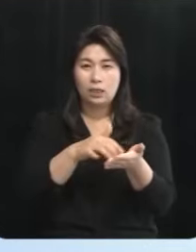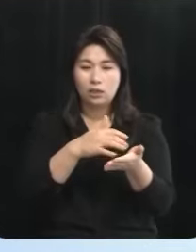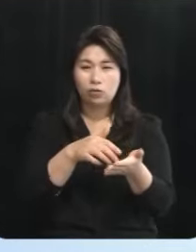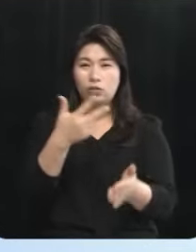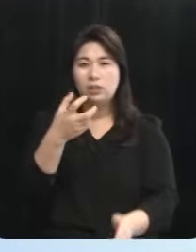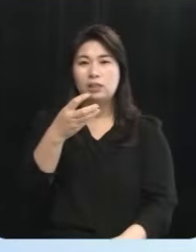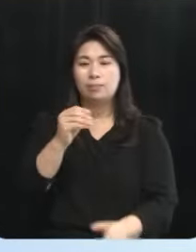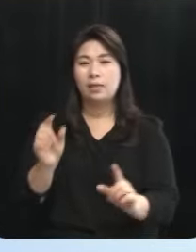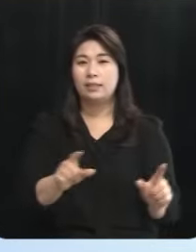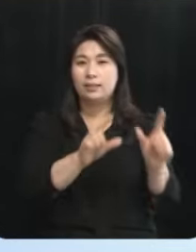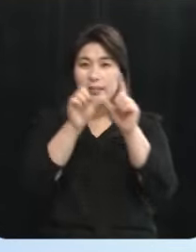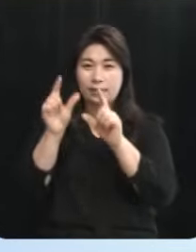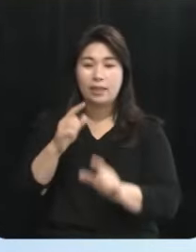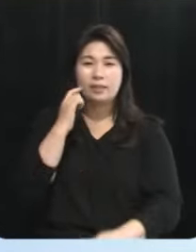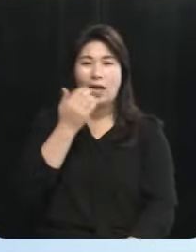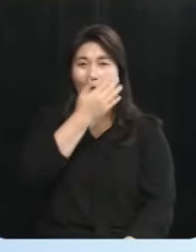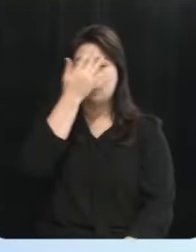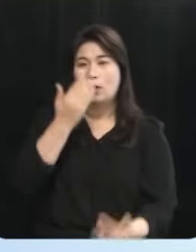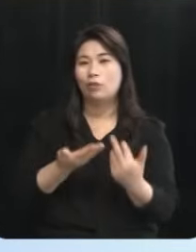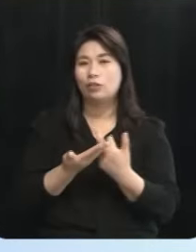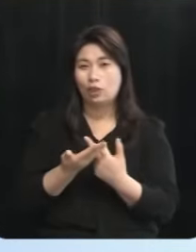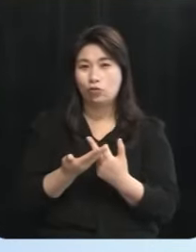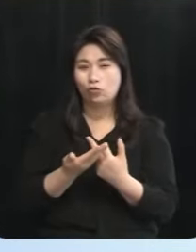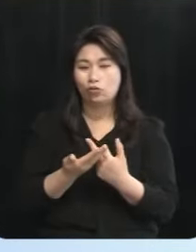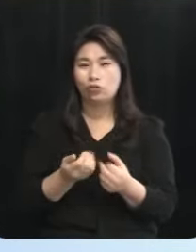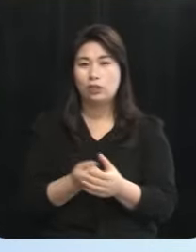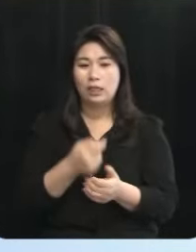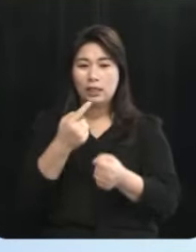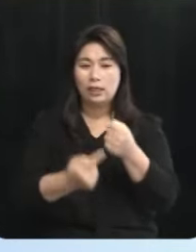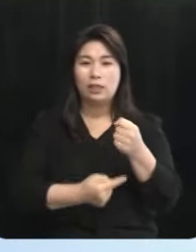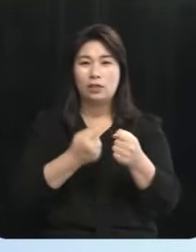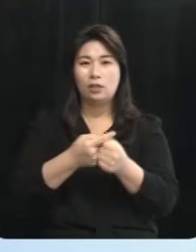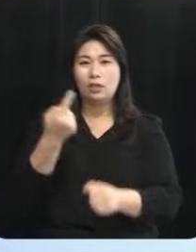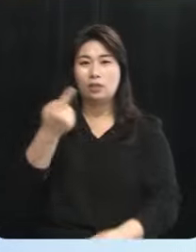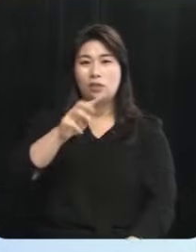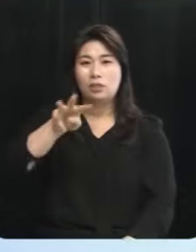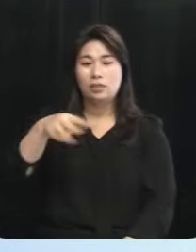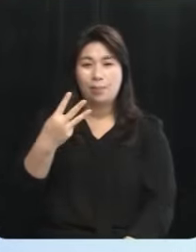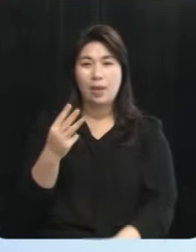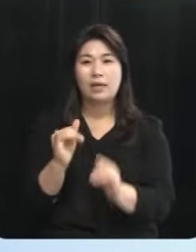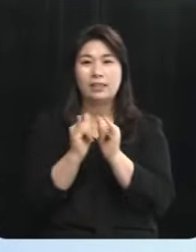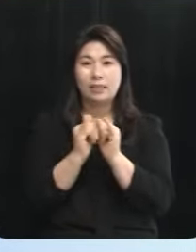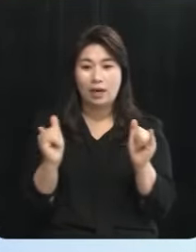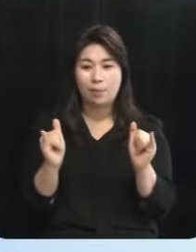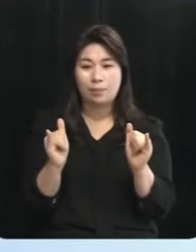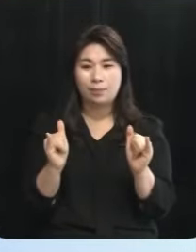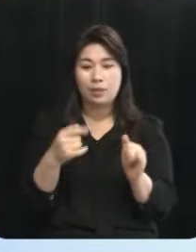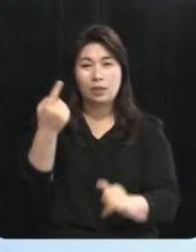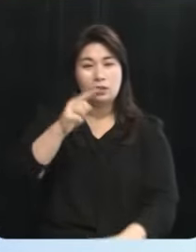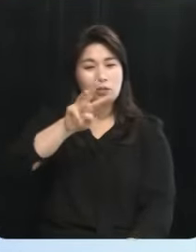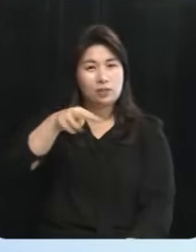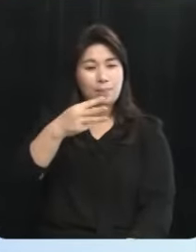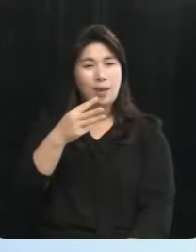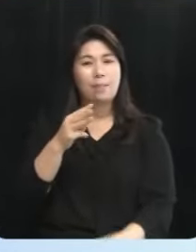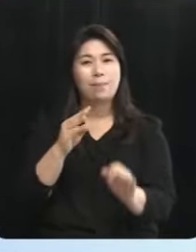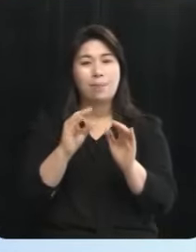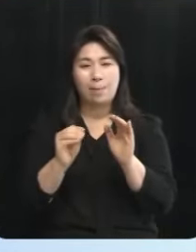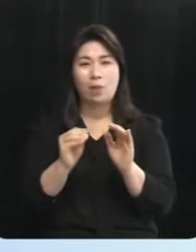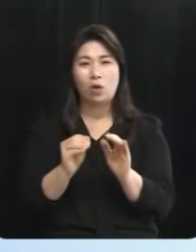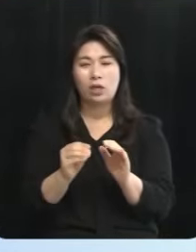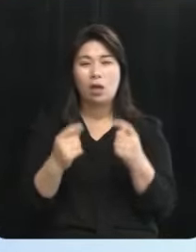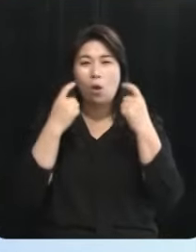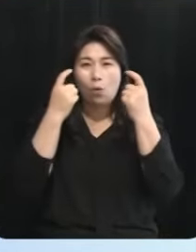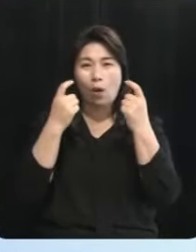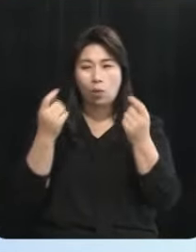살고 있는 아름다운 제주입니다 그런데 1년에 1,300만 명의 관광객이 제주를